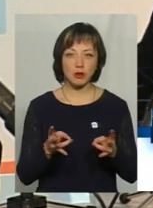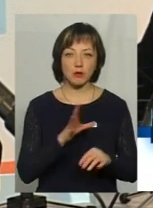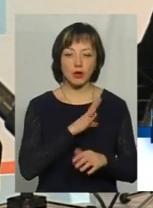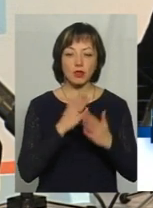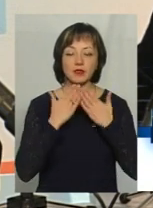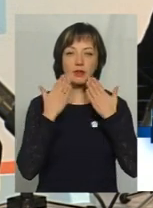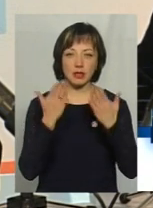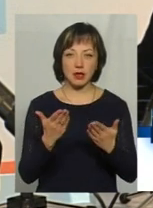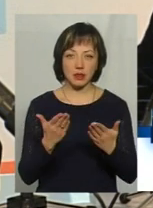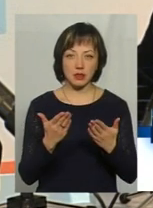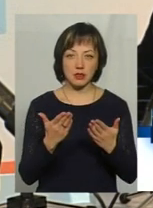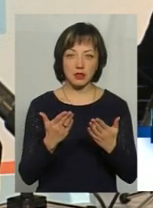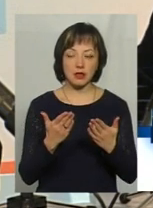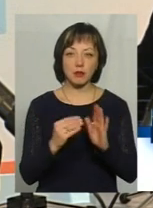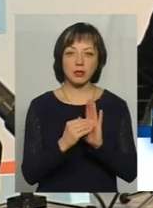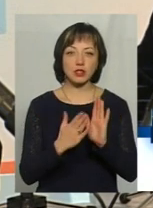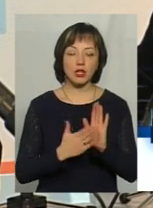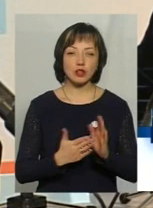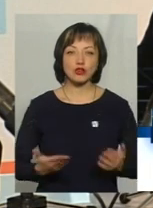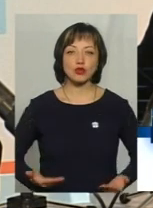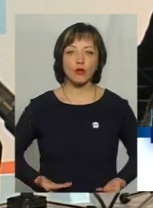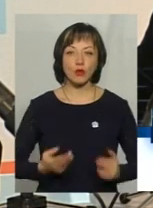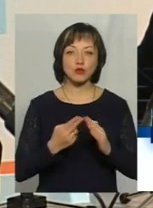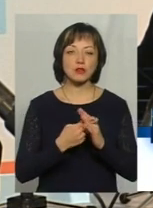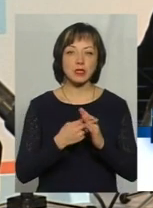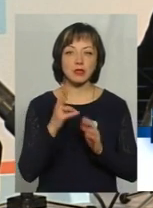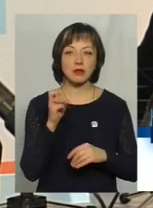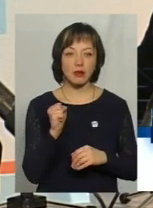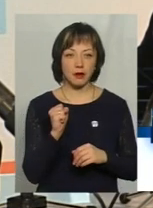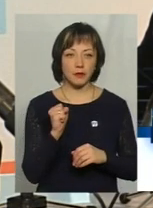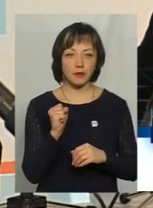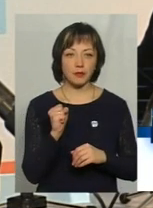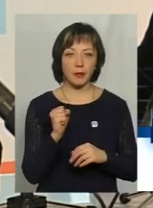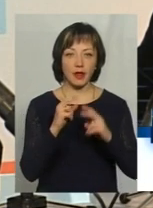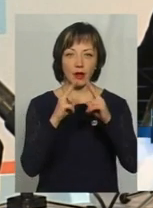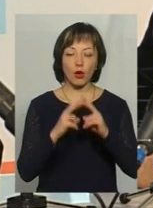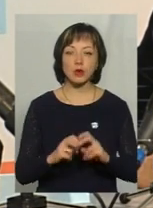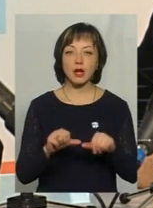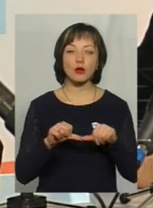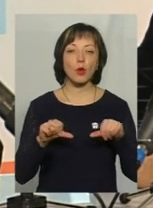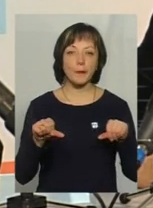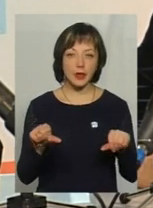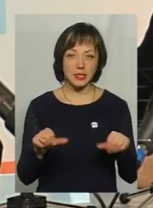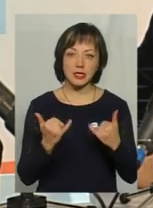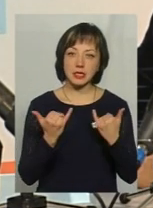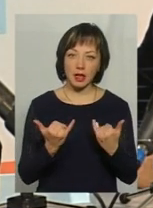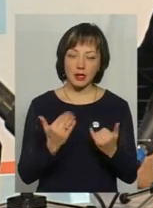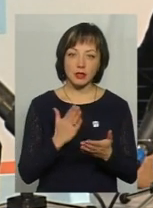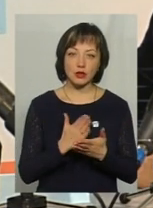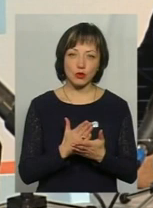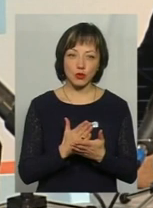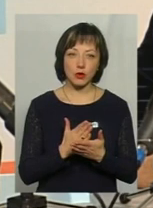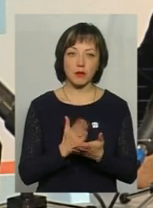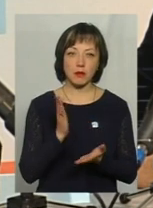звертатися для призначення житлової субсидії на розгляд комісії. Зараз існує